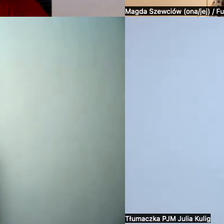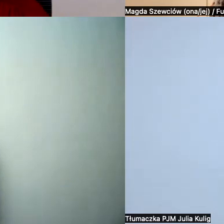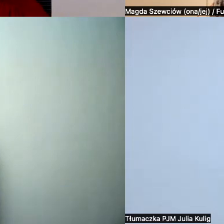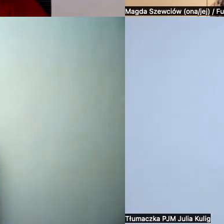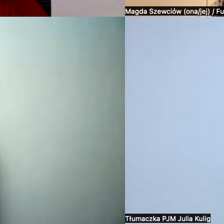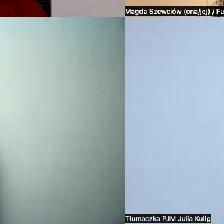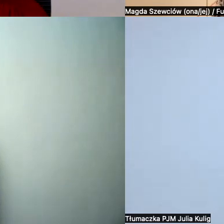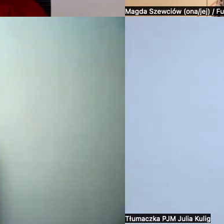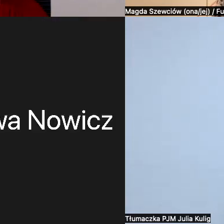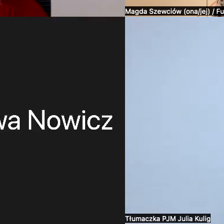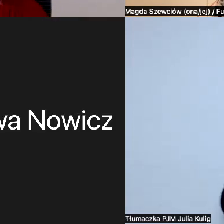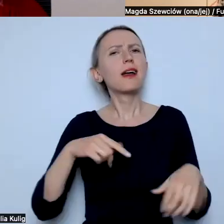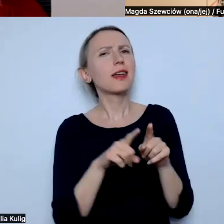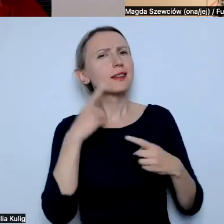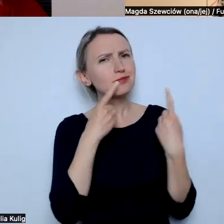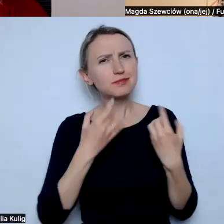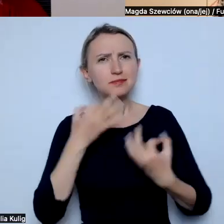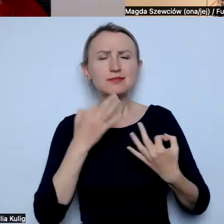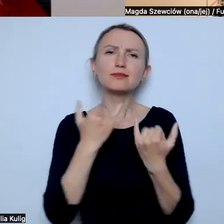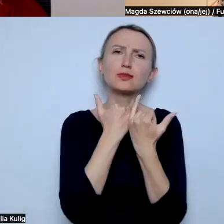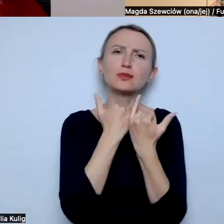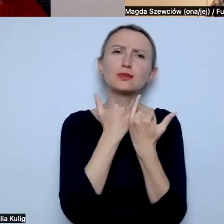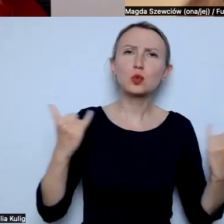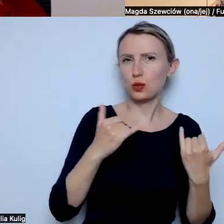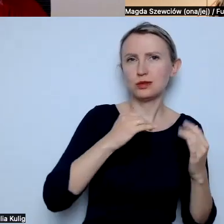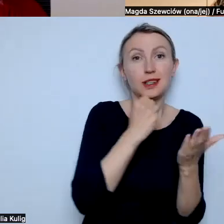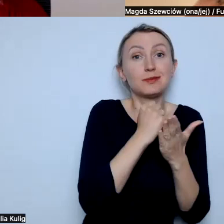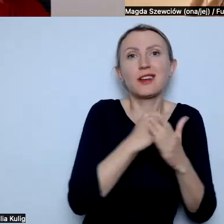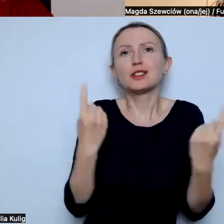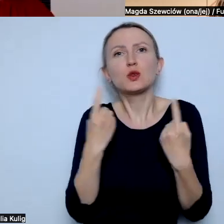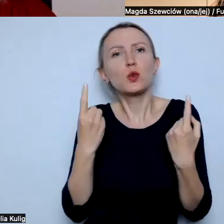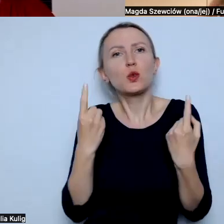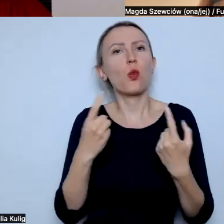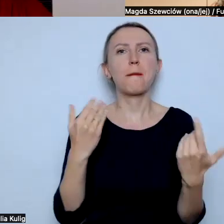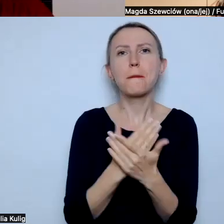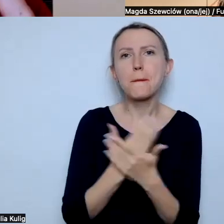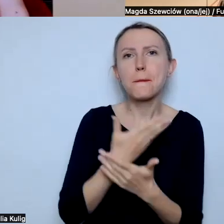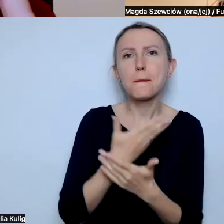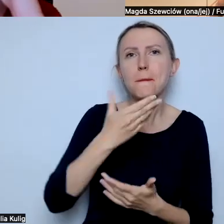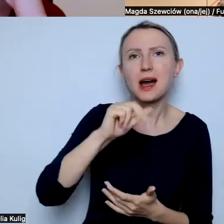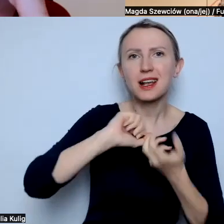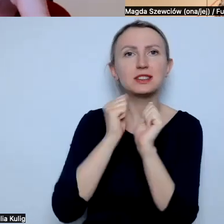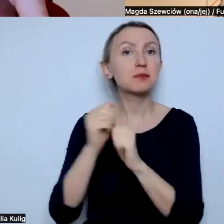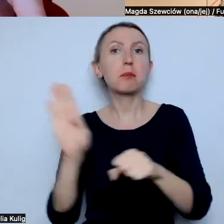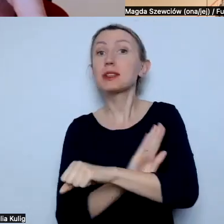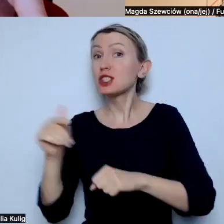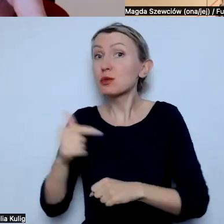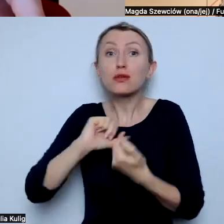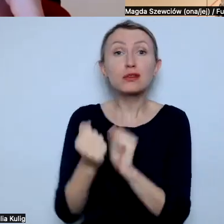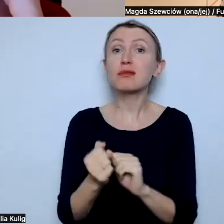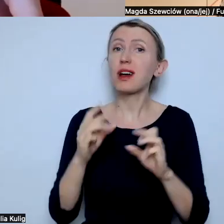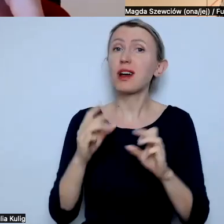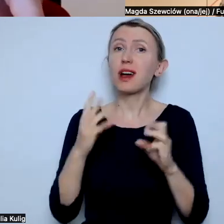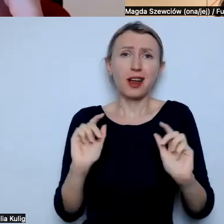Ja sobie też myślę, że biorąc pod uwagę różne trendy związane po prostu z tym, jak się marki zmieniają, jak biznes powinien się zmieniać, co jest ważne dla